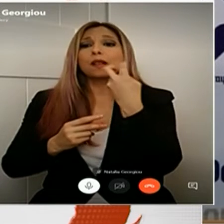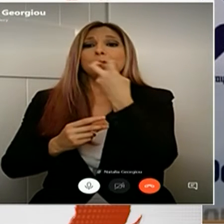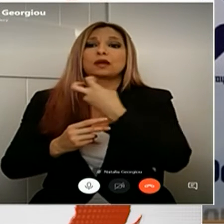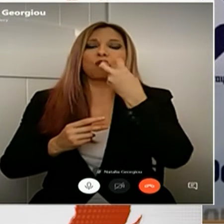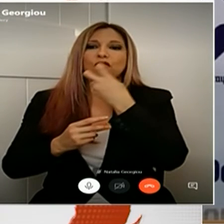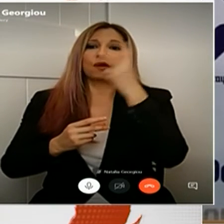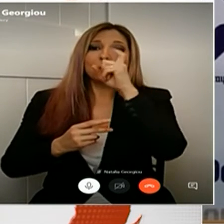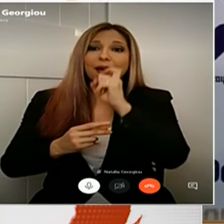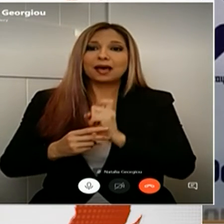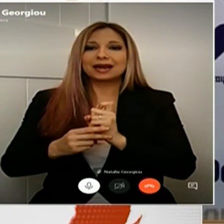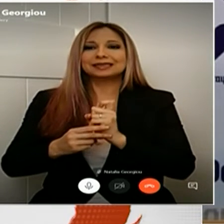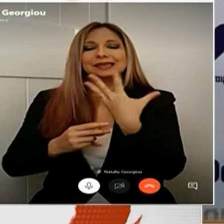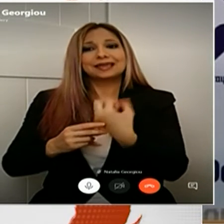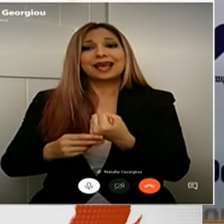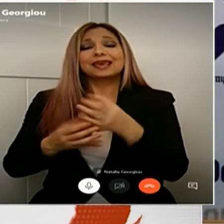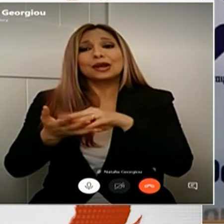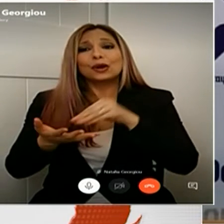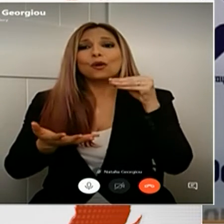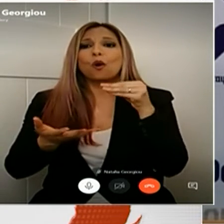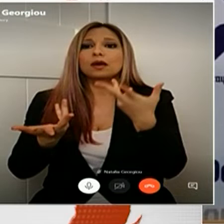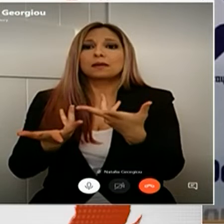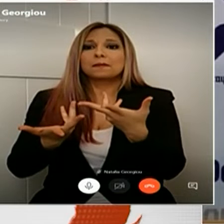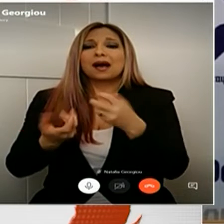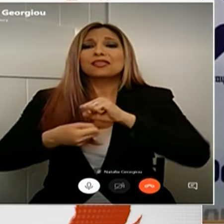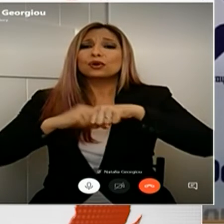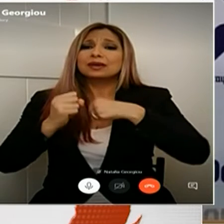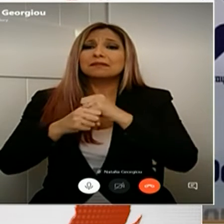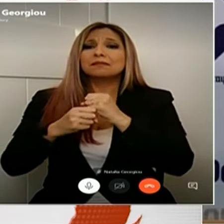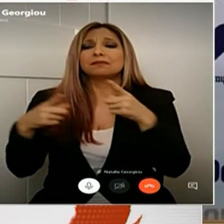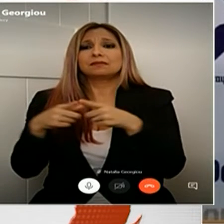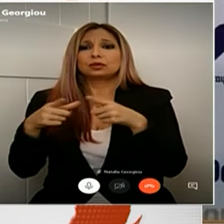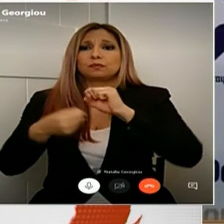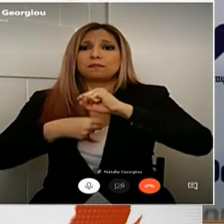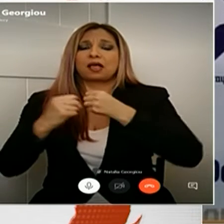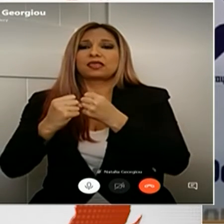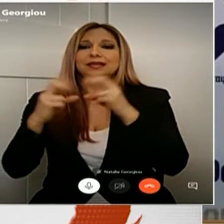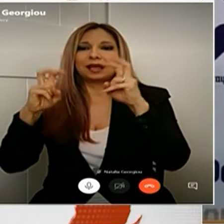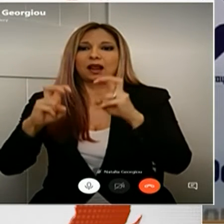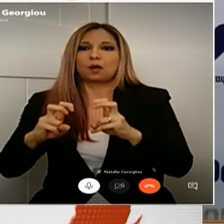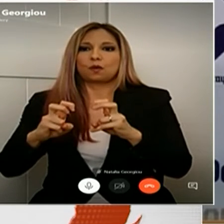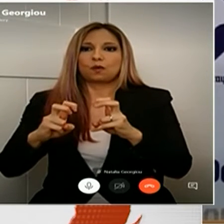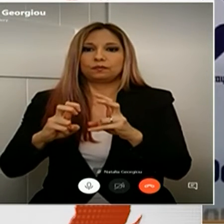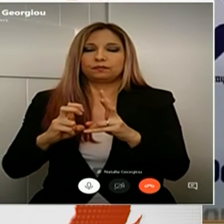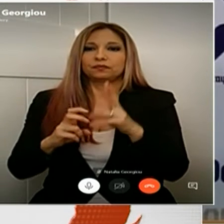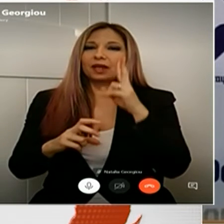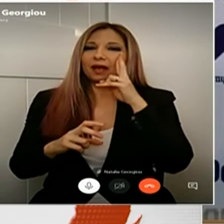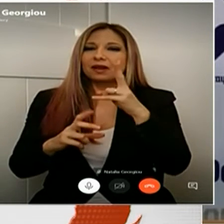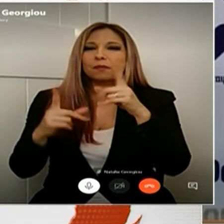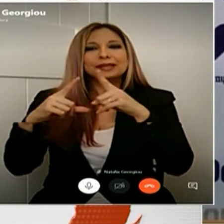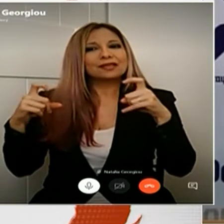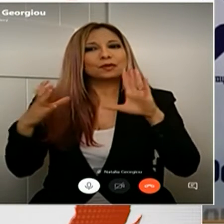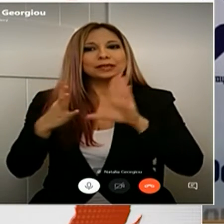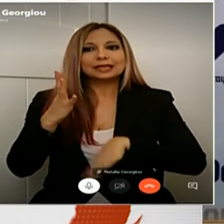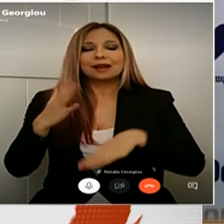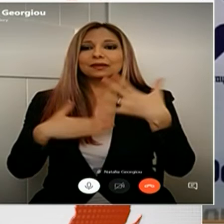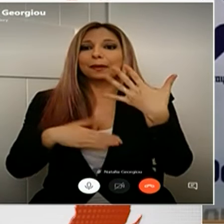ώστε να έχει νόημα η επίπονη διαδικασία της ειχνηλάτησης. Παρατηρώντας τα δεδομένα των τελευταίων πέντε